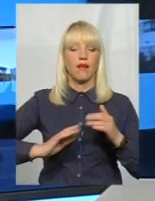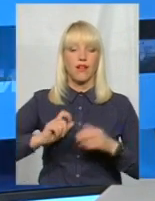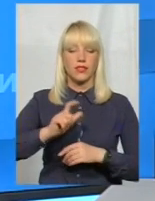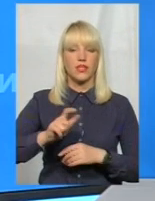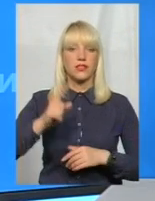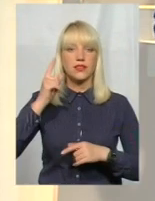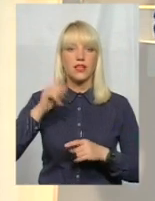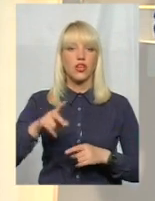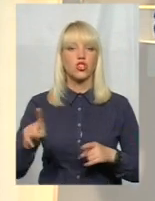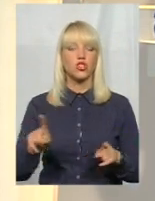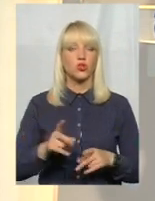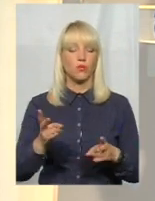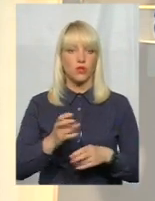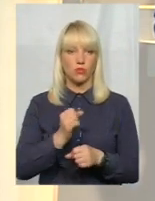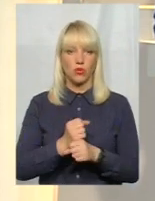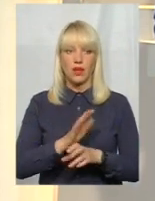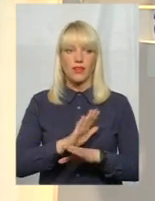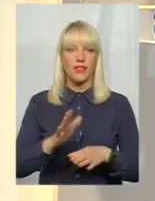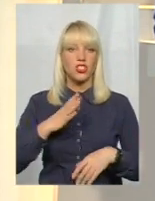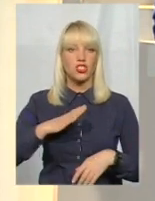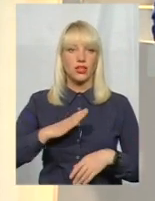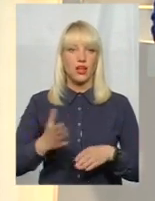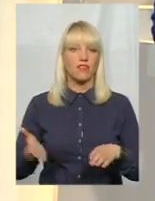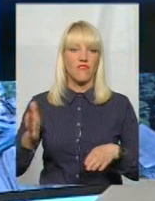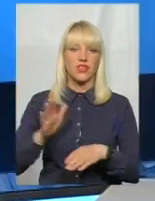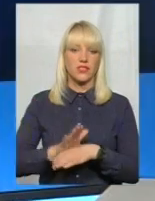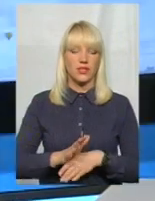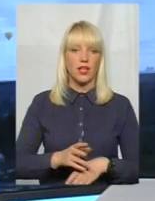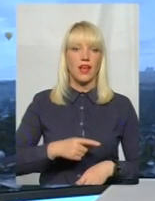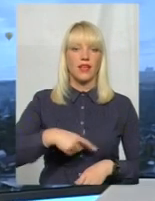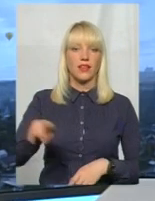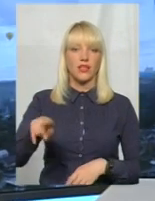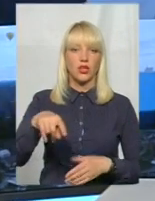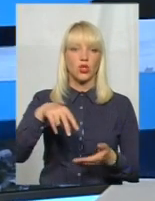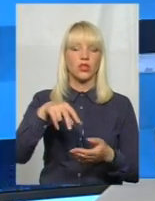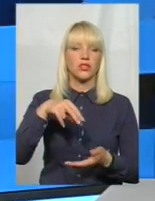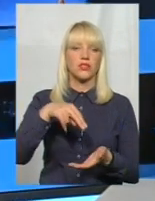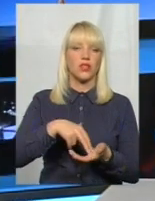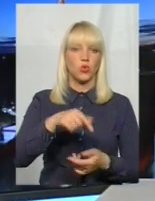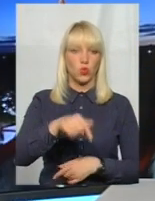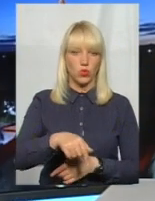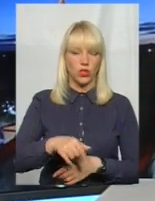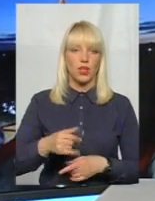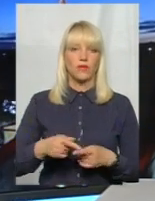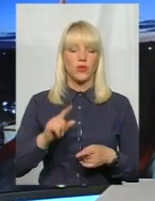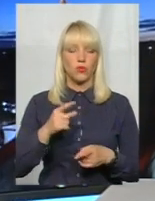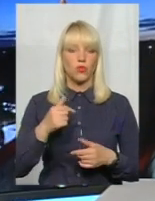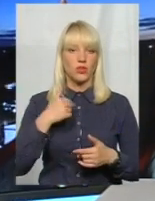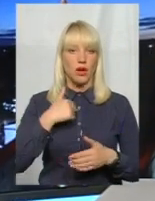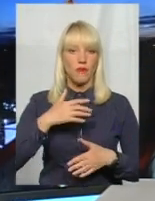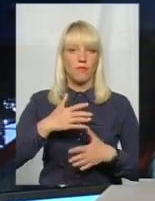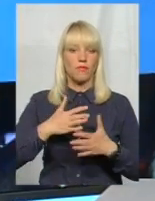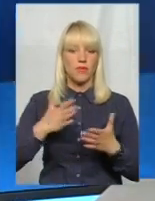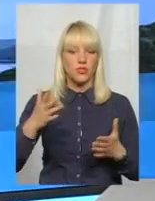потрібно робити і не чекають вказівки «йде туди, стій тут». І тому я більше переконаний, що